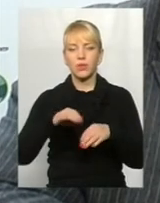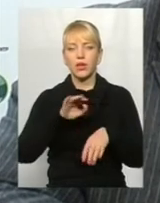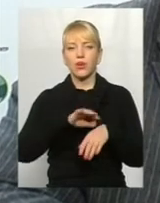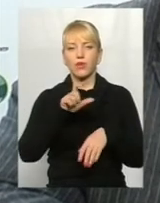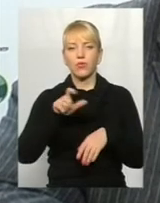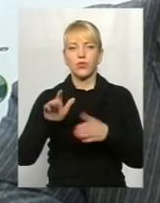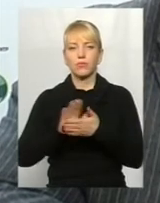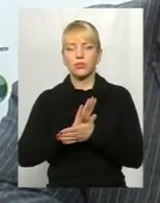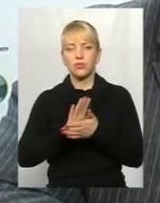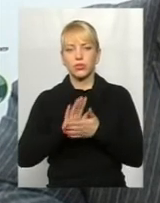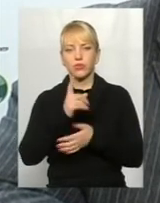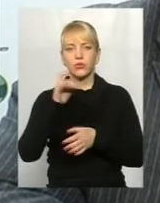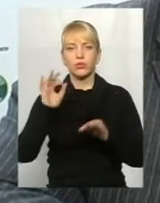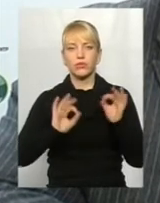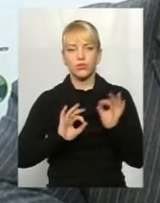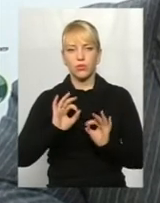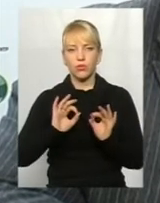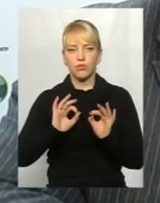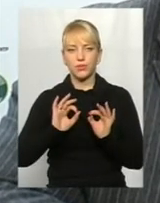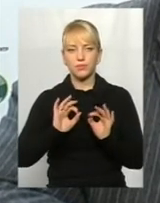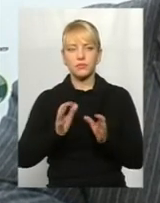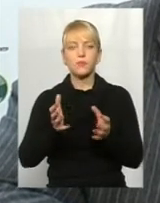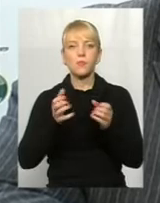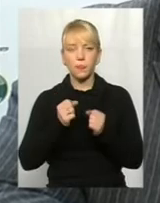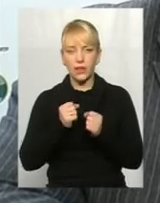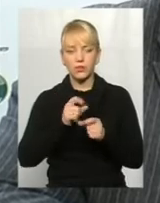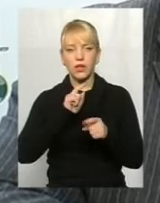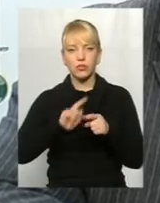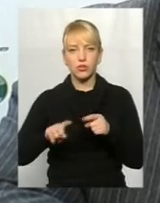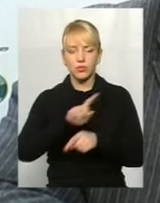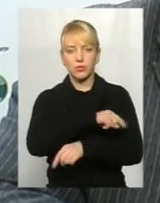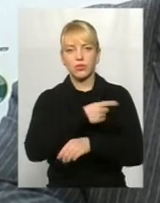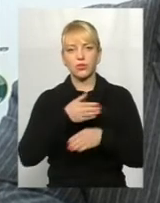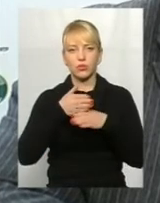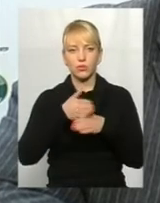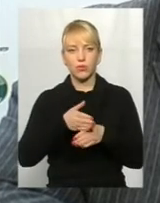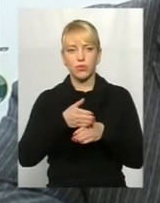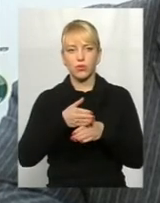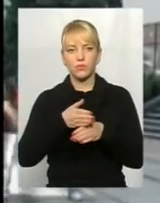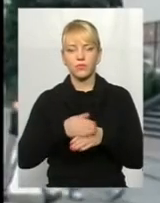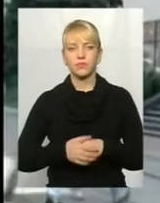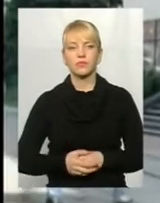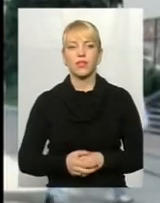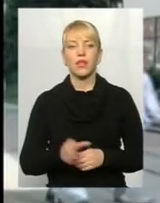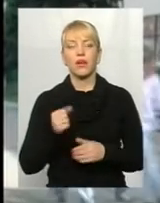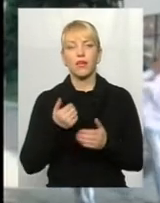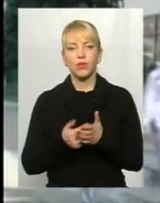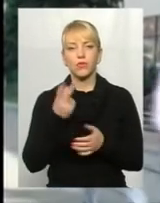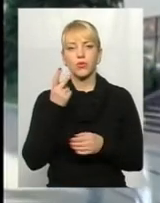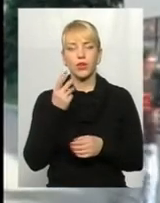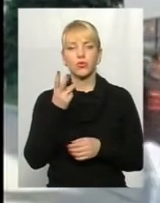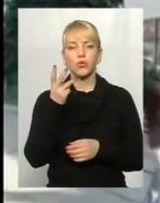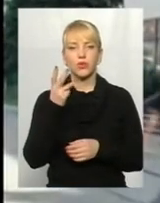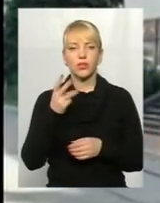безкоштовно 100% отримують екстрену медичну допомогу, первинну медичну допомогу. А от вторинну та